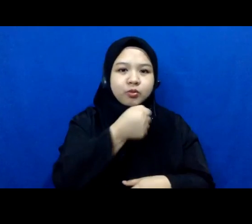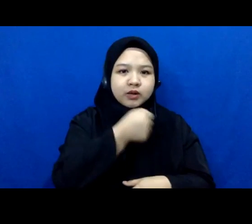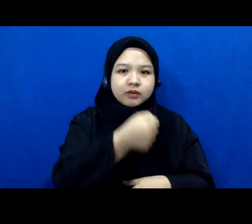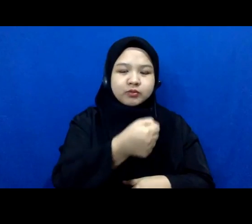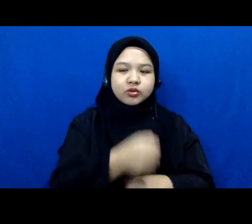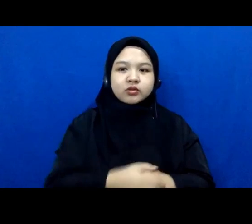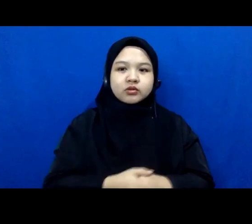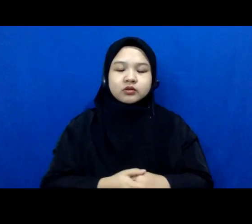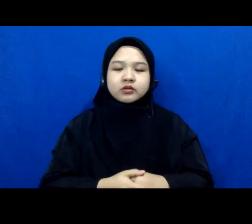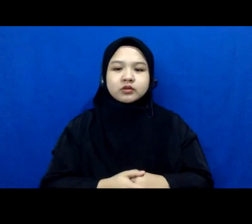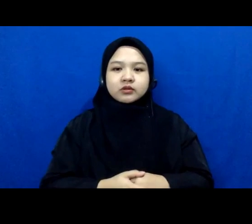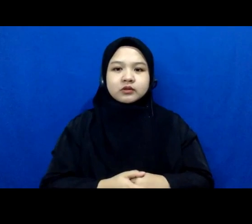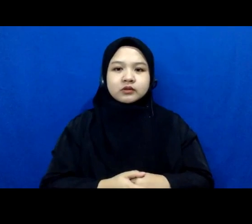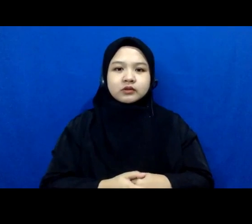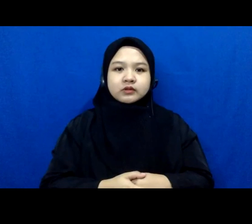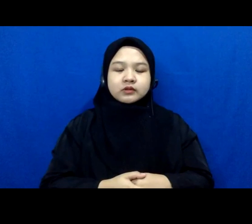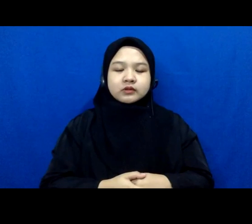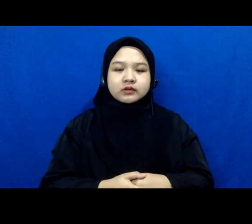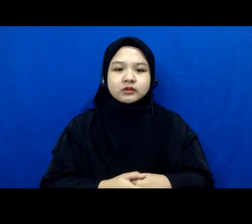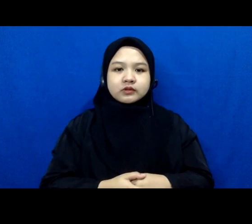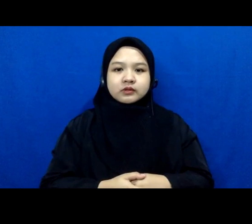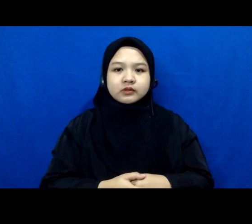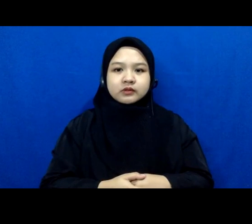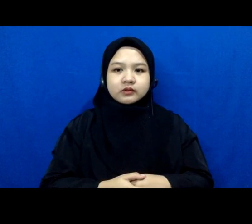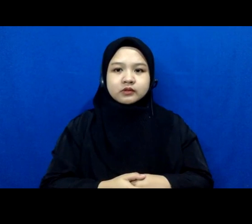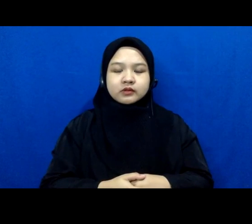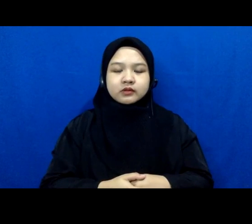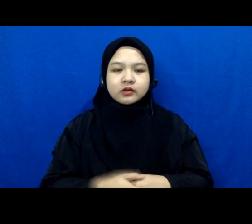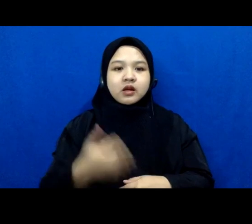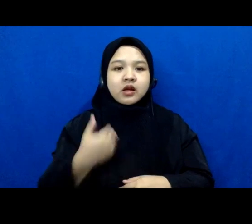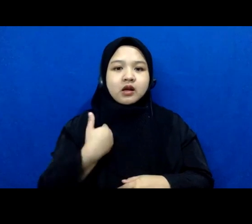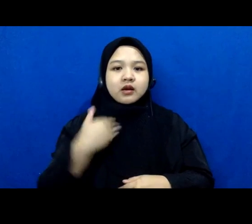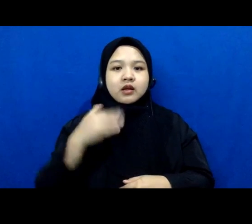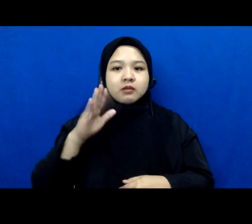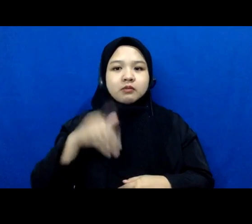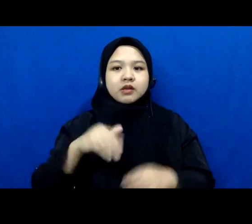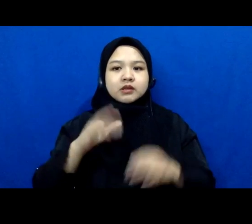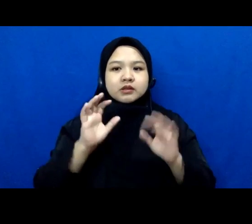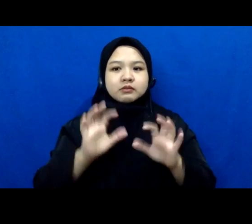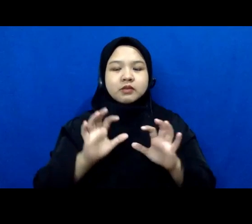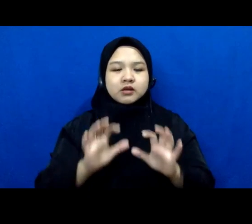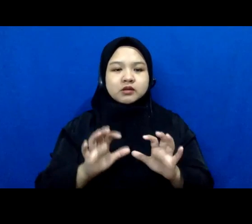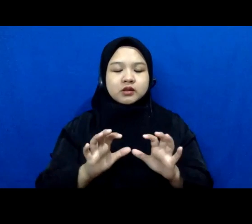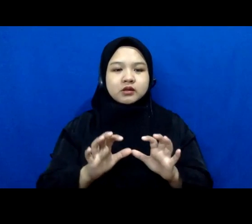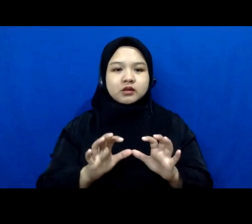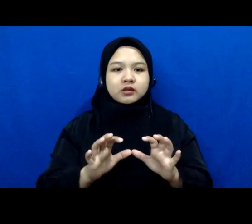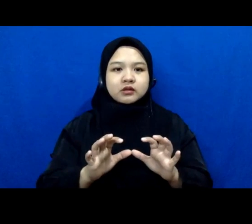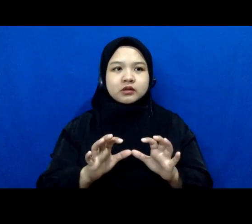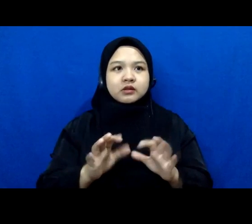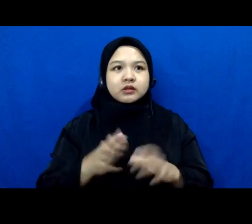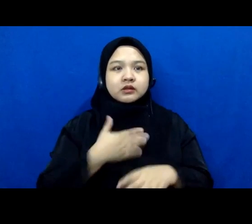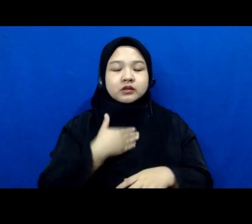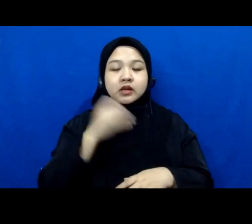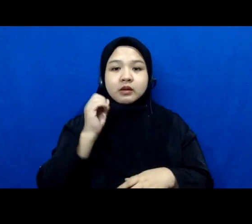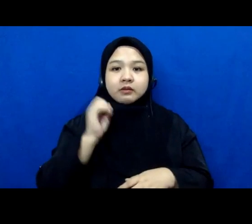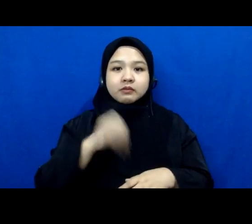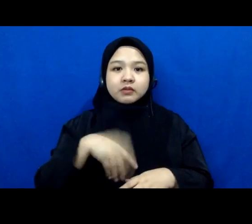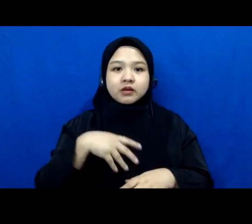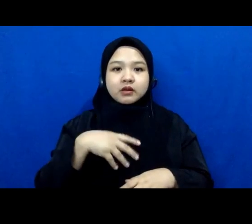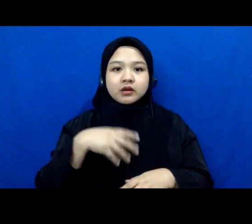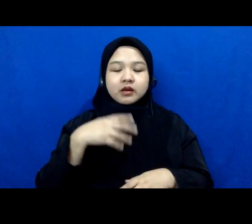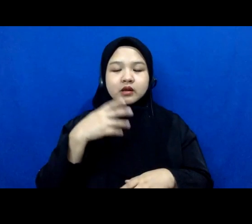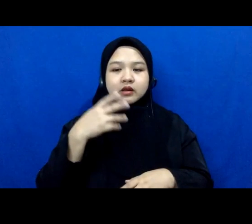ini ada Mbak selain itu yang masih banyak bukan masih banyak yang saya pernah tangkap dan